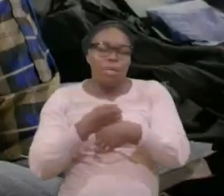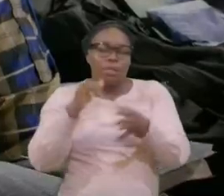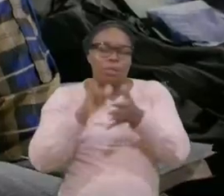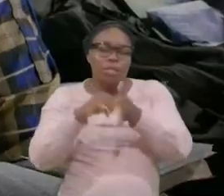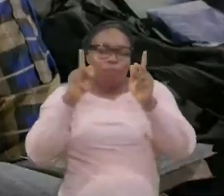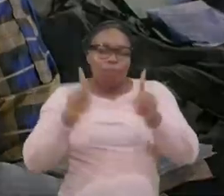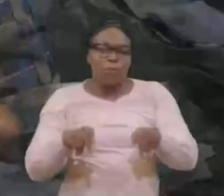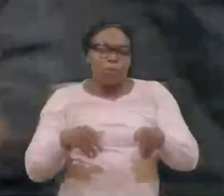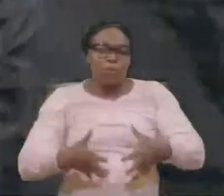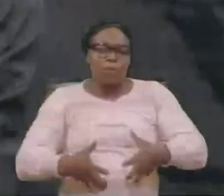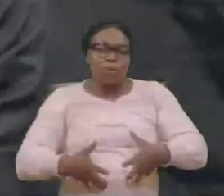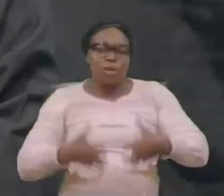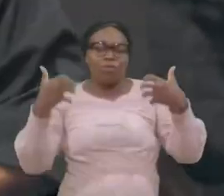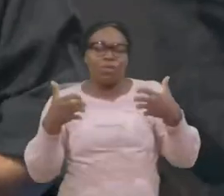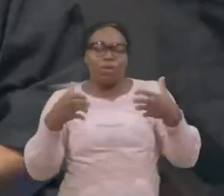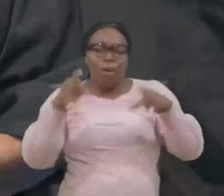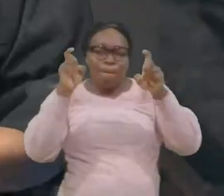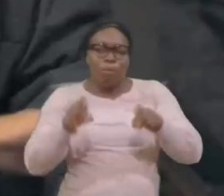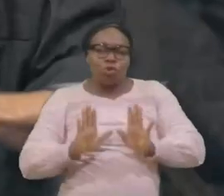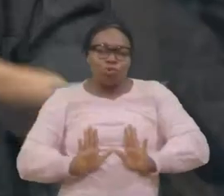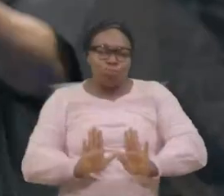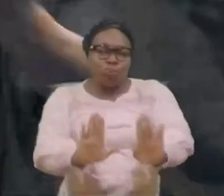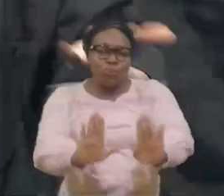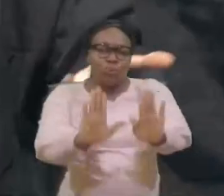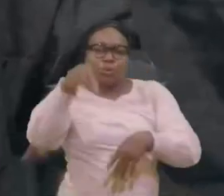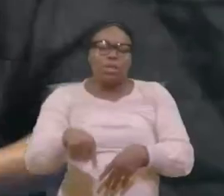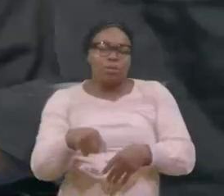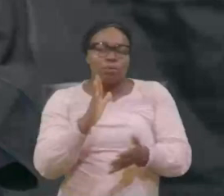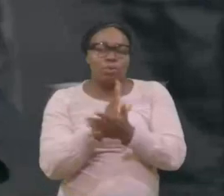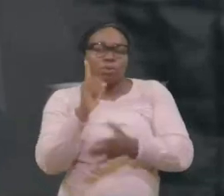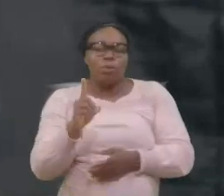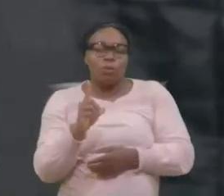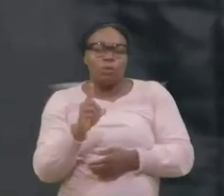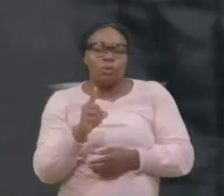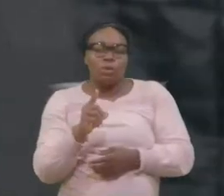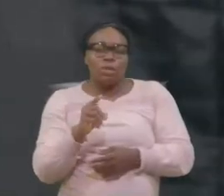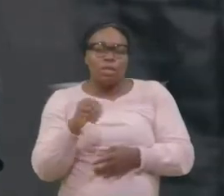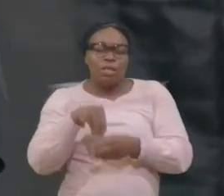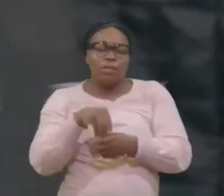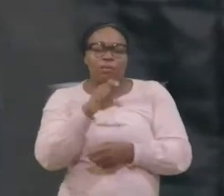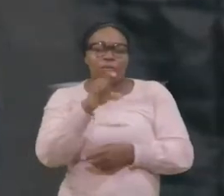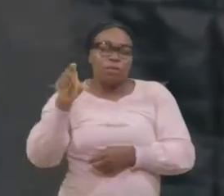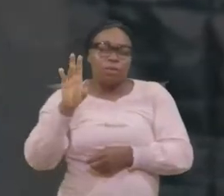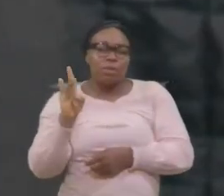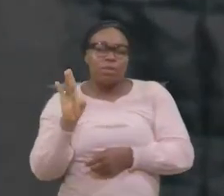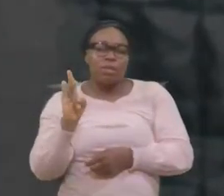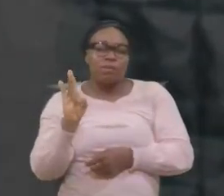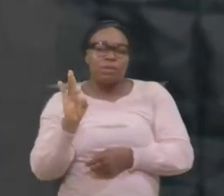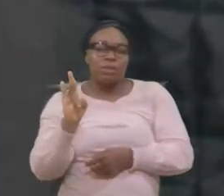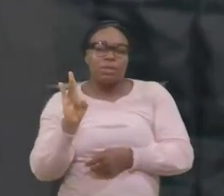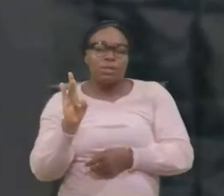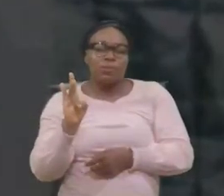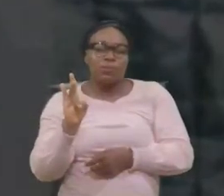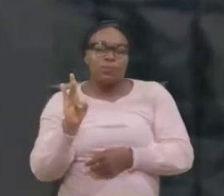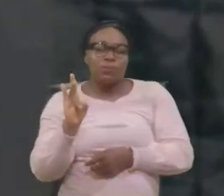couper quelqu'un ils doivent pousser faire tomber quelqu'un dans le verset 17 verset 17